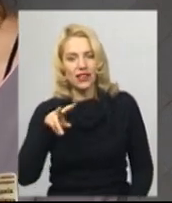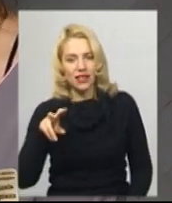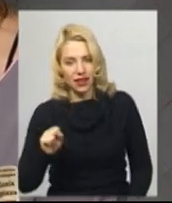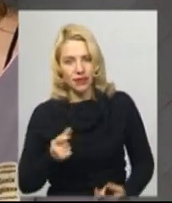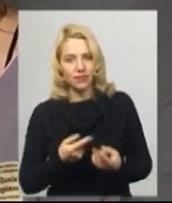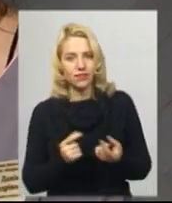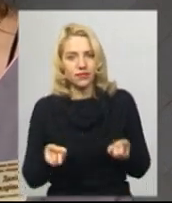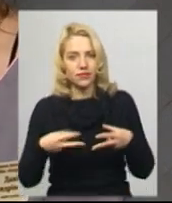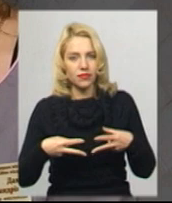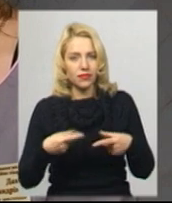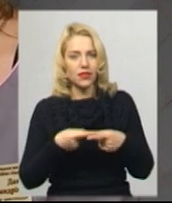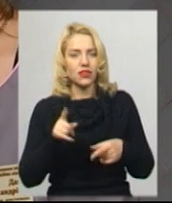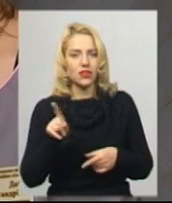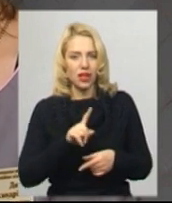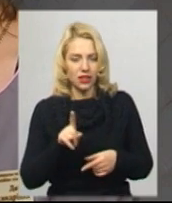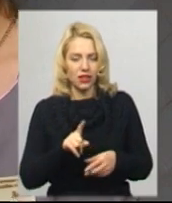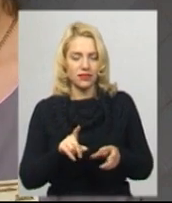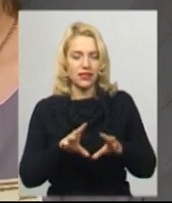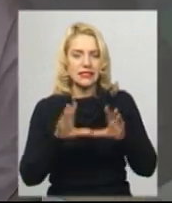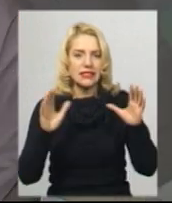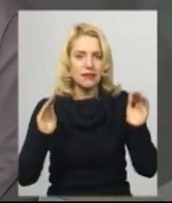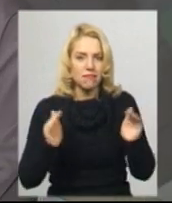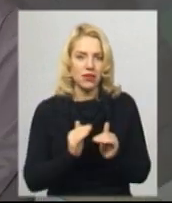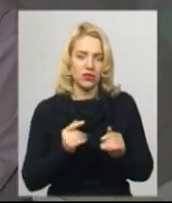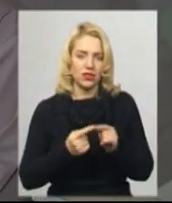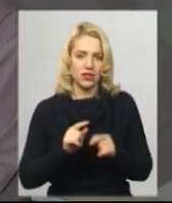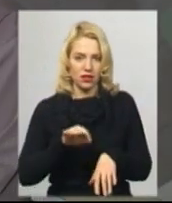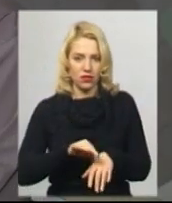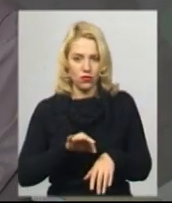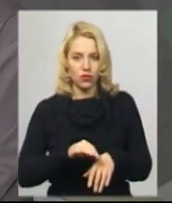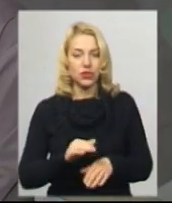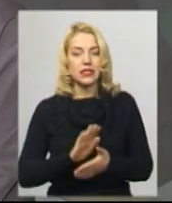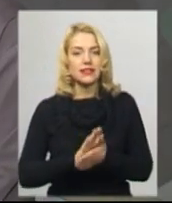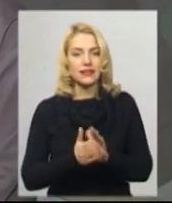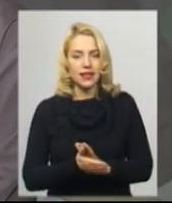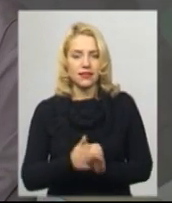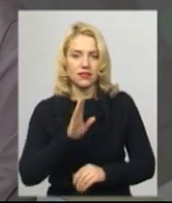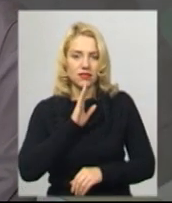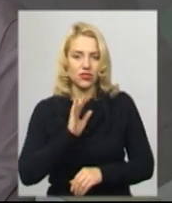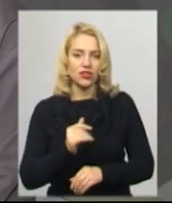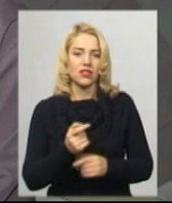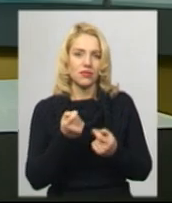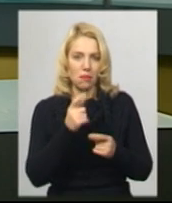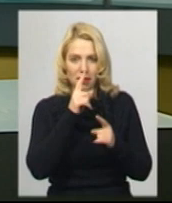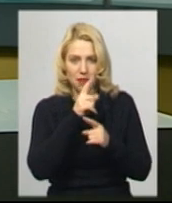нівелює дане захворювання. Стан на сьогоднішній день мінімально вже покращився.